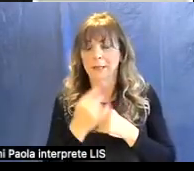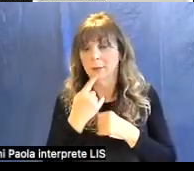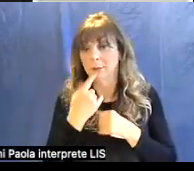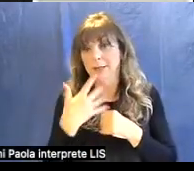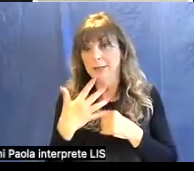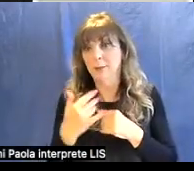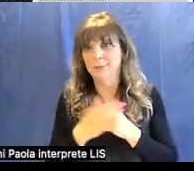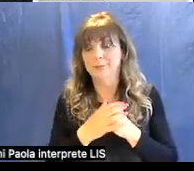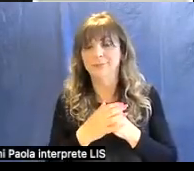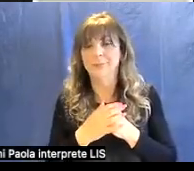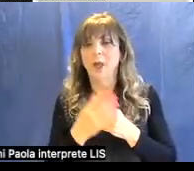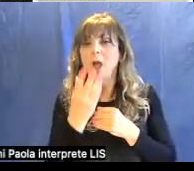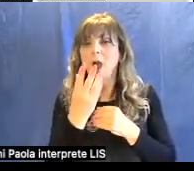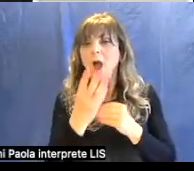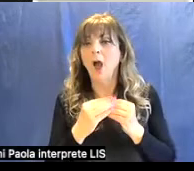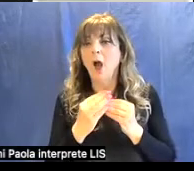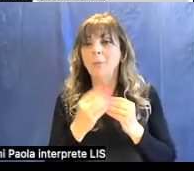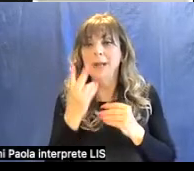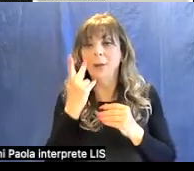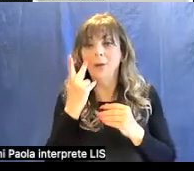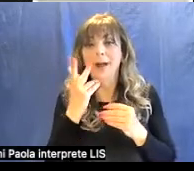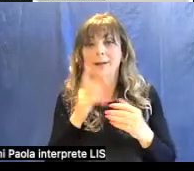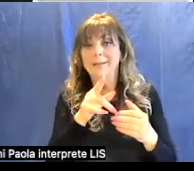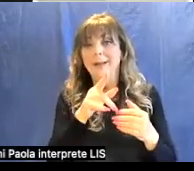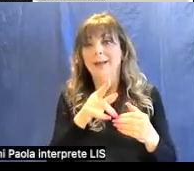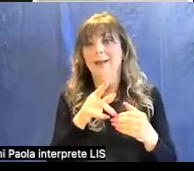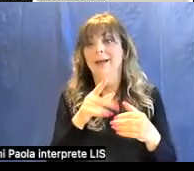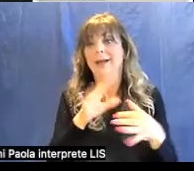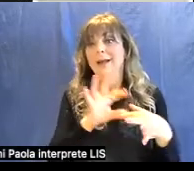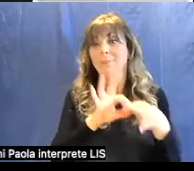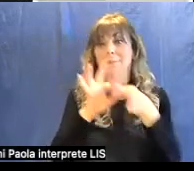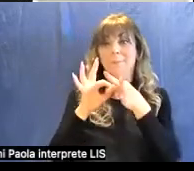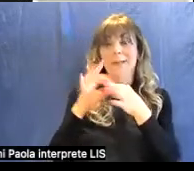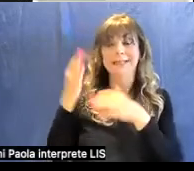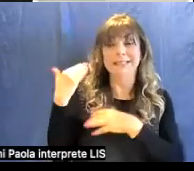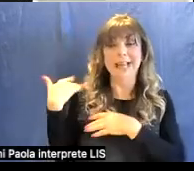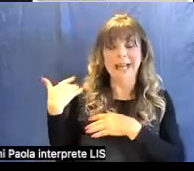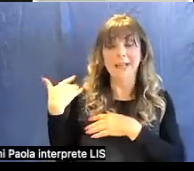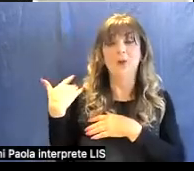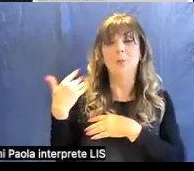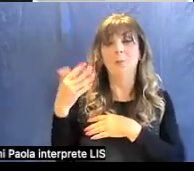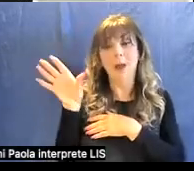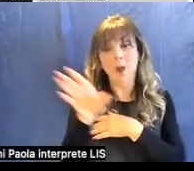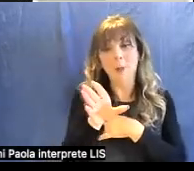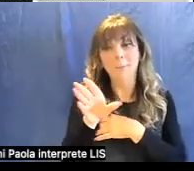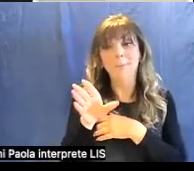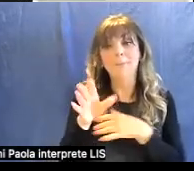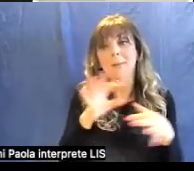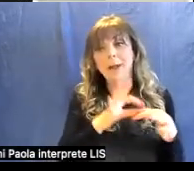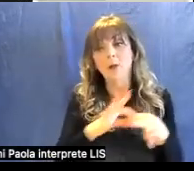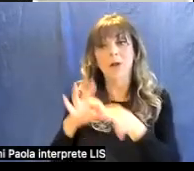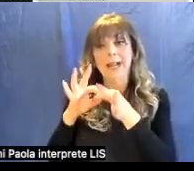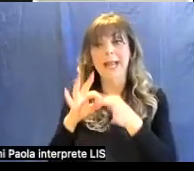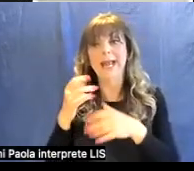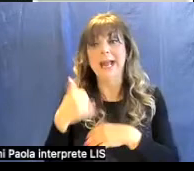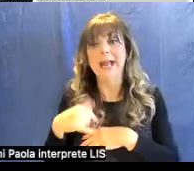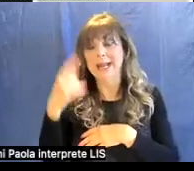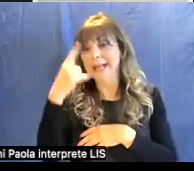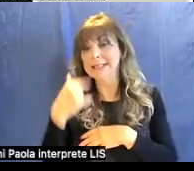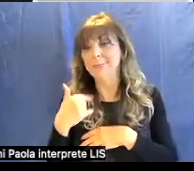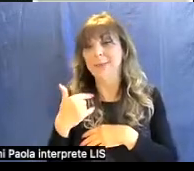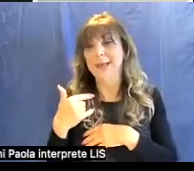è un'opera che guarda al passato ma anche che riprende alcuni aspetti del Botticelli migliore